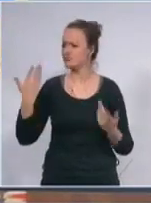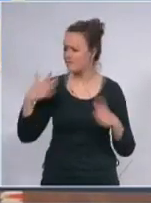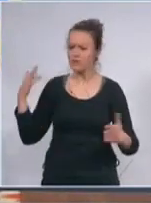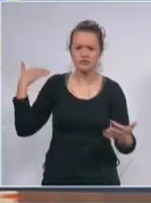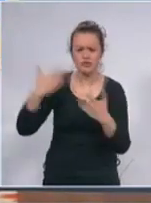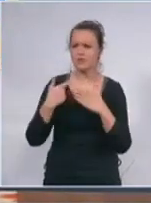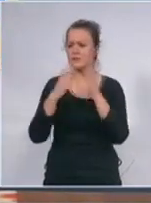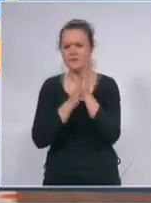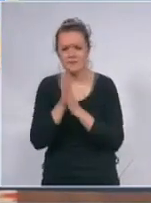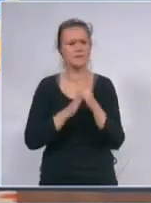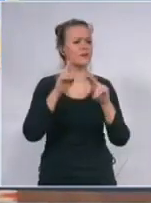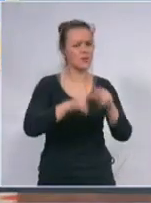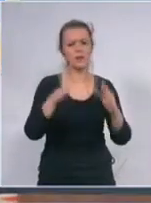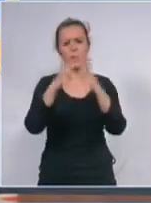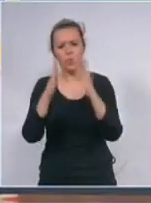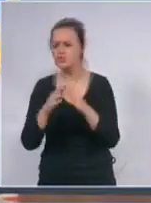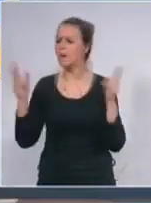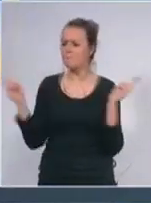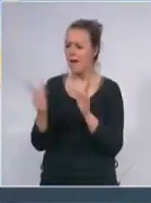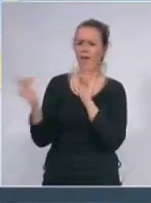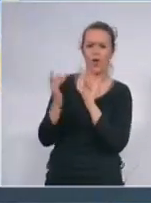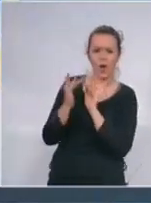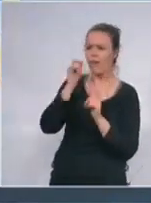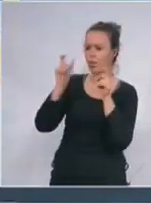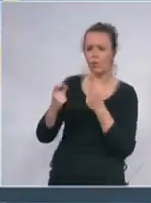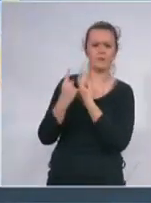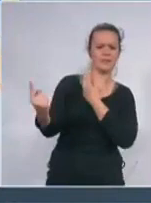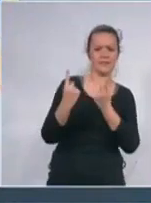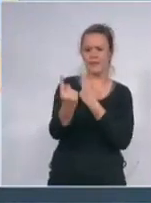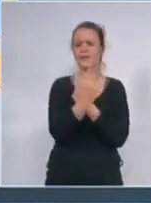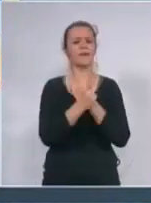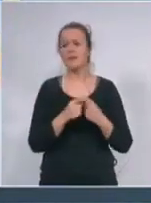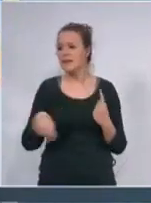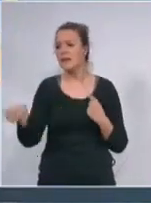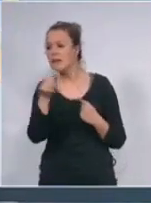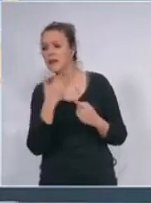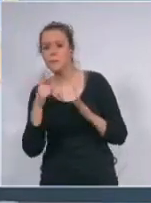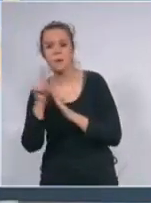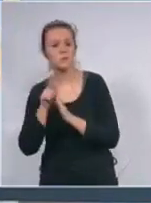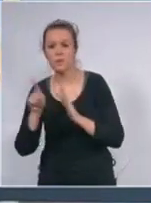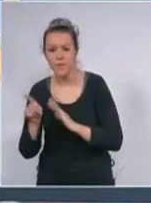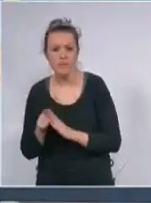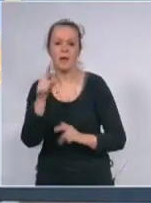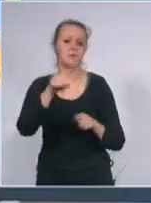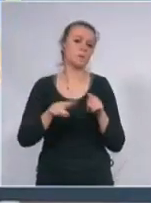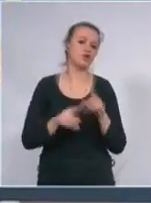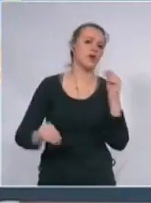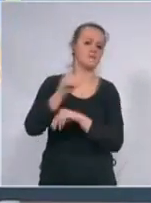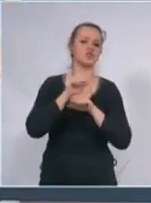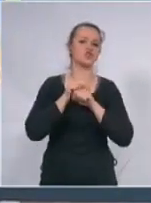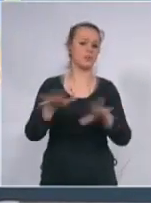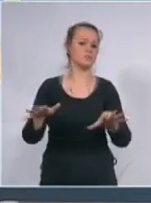ostane u kuću da se smanji komunikacija da se smanji bliza kontakt sa ljudima praktično nisu baš i dali onakve rezultate kako smo očekivali